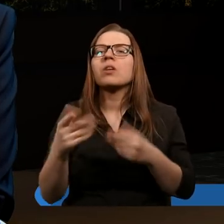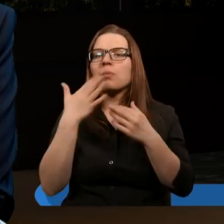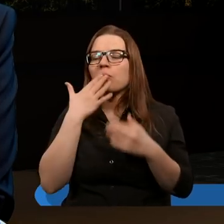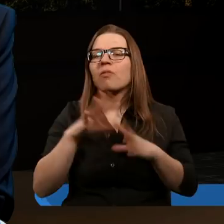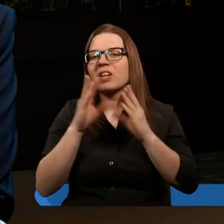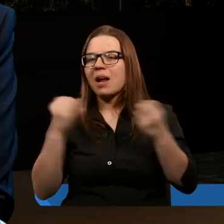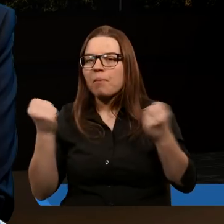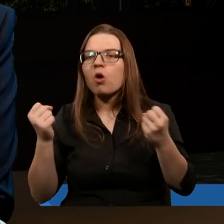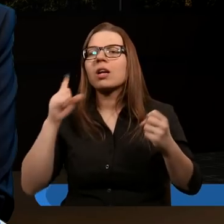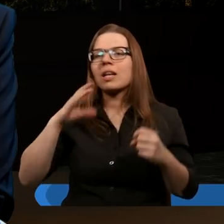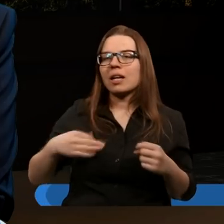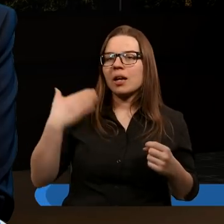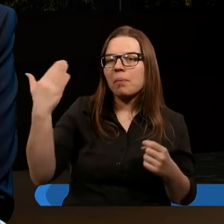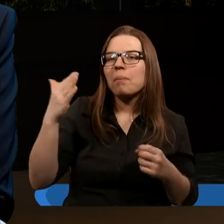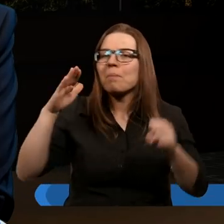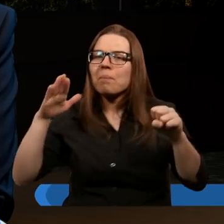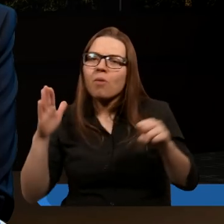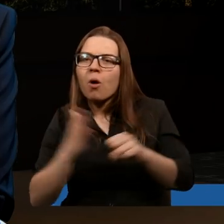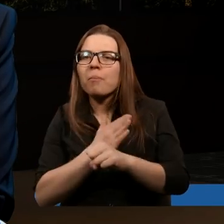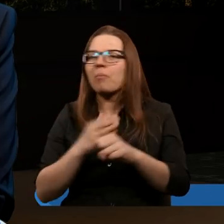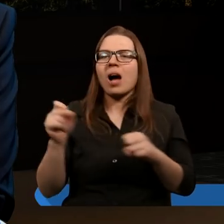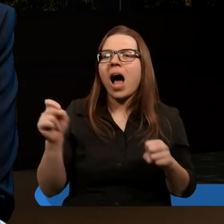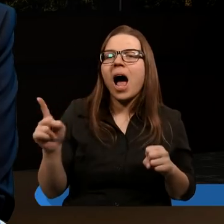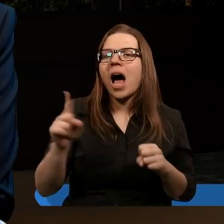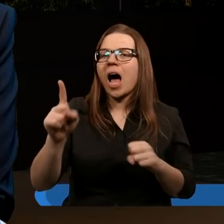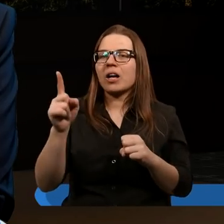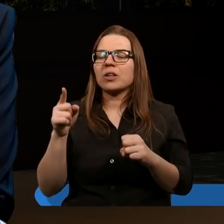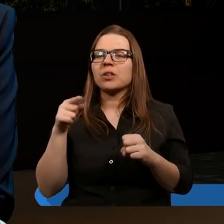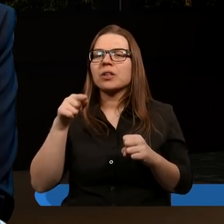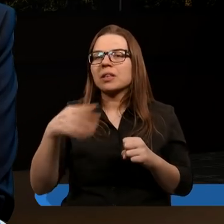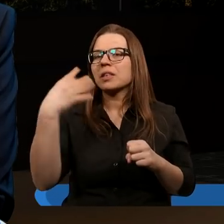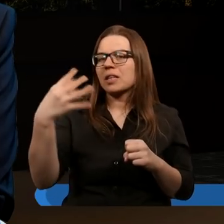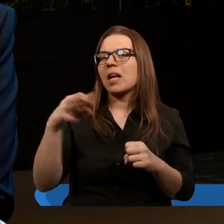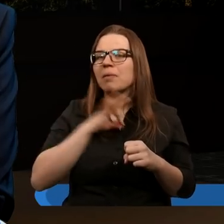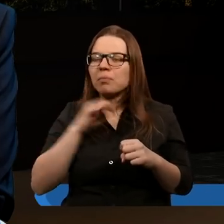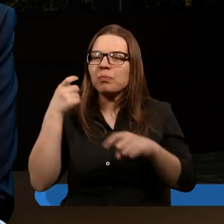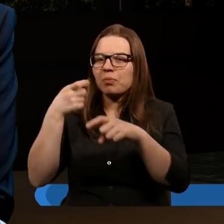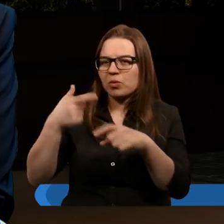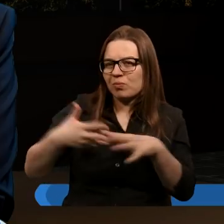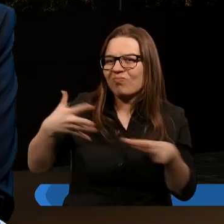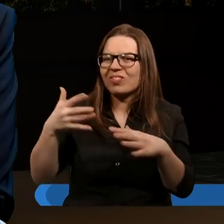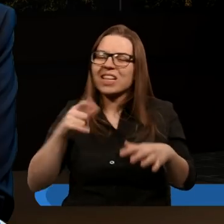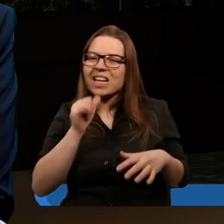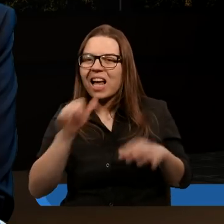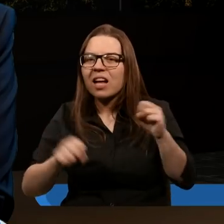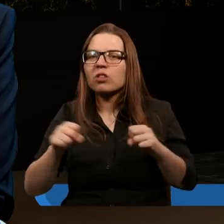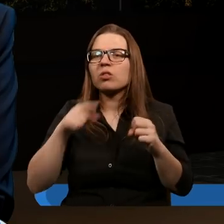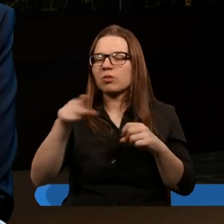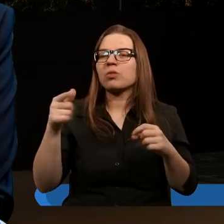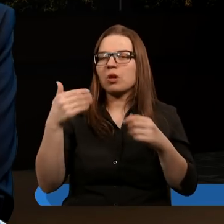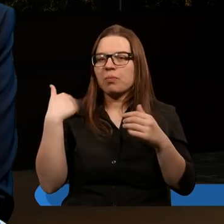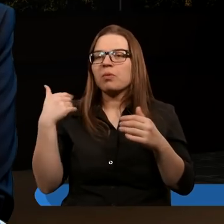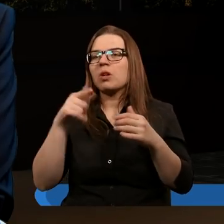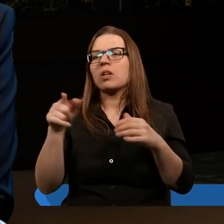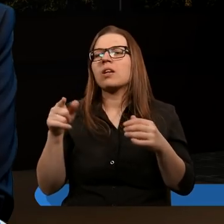wszechmocny Pan, a jednak pomimo, że aż czterech moich srogich sędziów, to znaczy miecz, głód, drapieżne